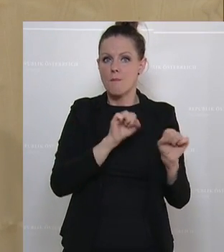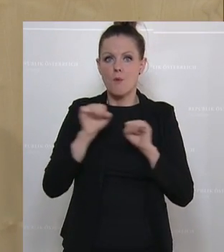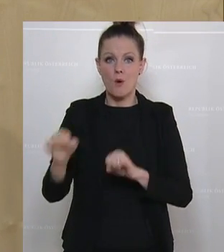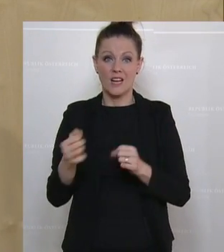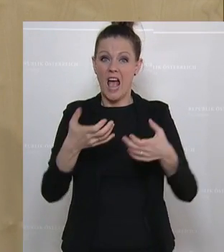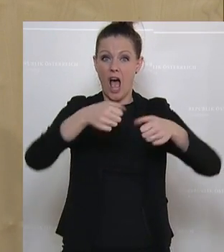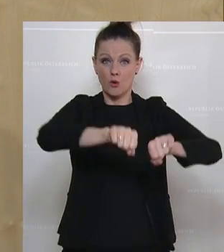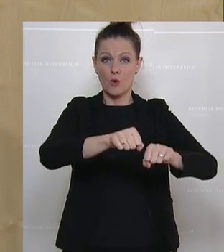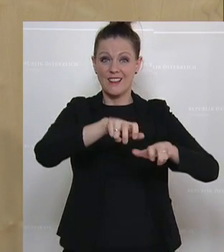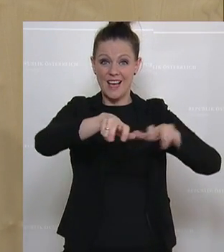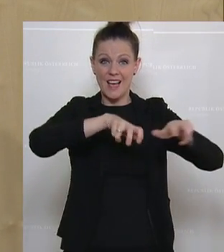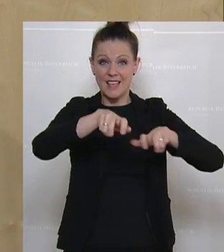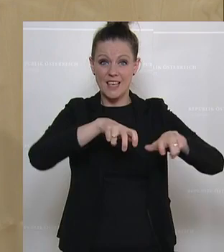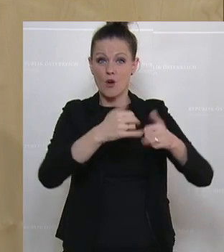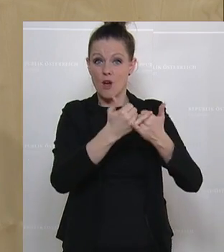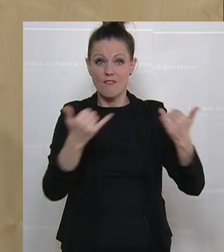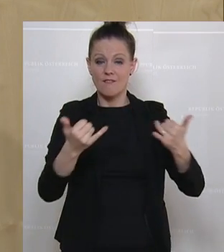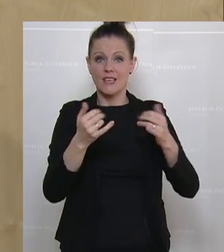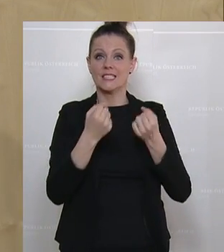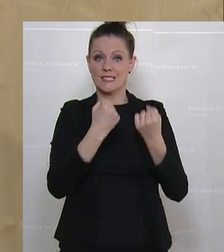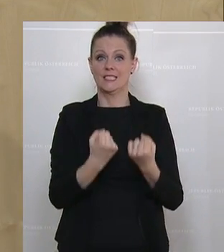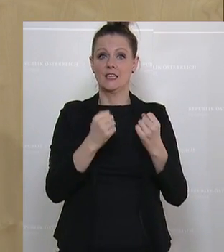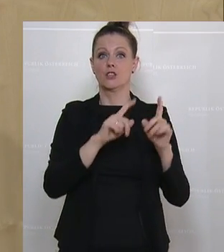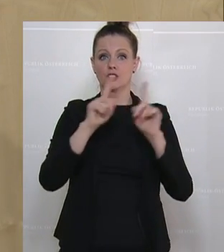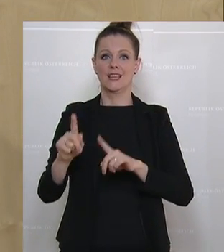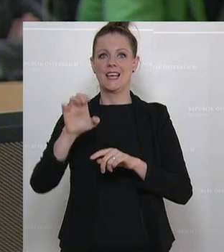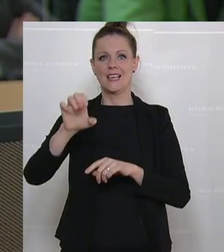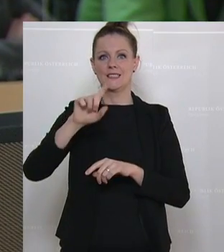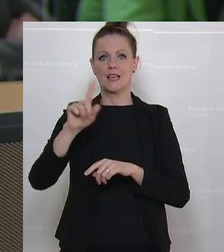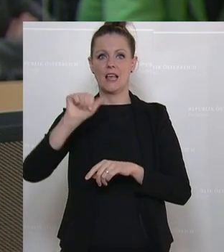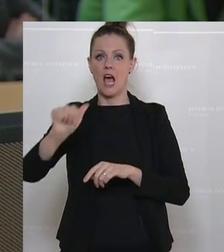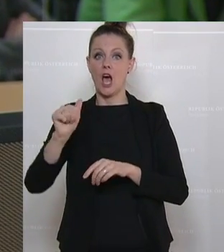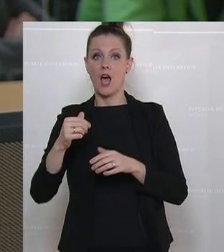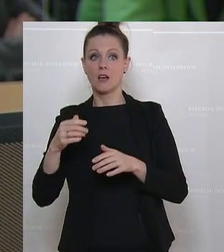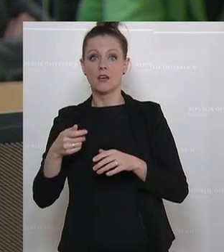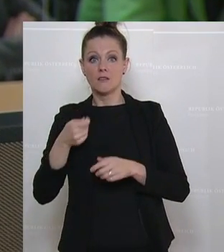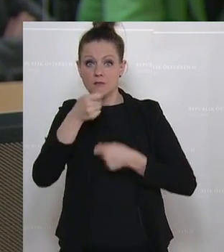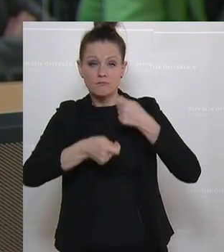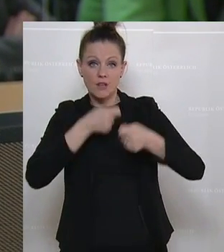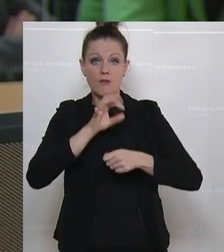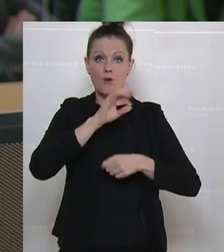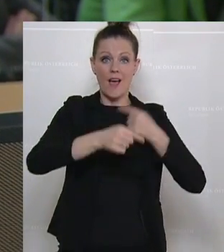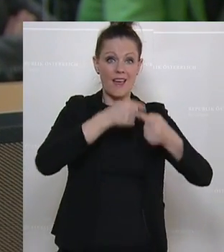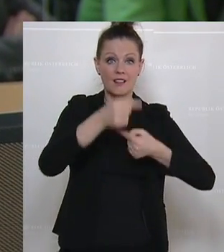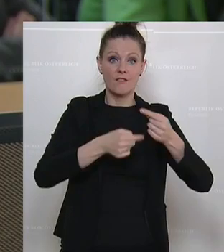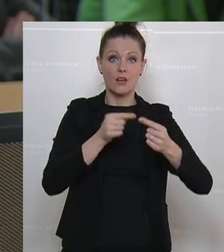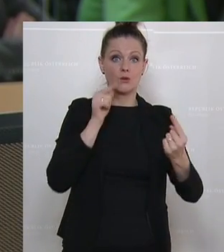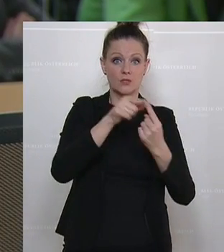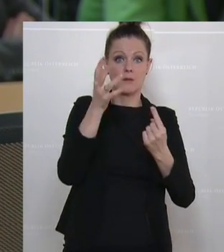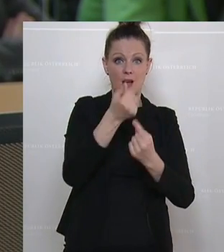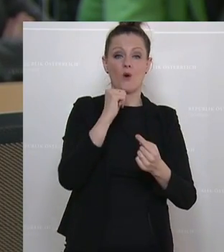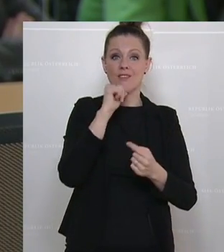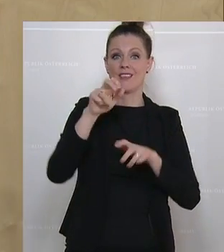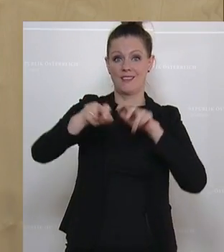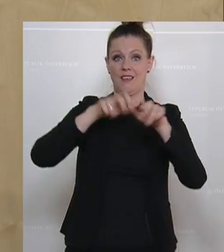autoritären Regimesystemen sicherstellen, dass die österreichischen EZA-Zuwendungen tatsächlich den Entwicklungszielen und nicht dem Regime zugutekommen?